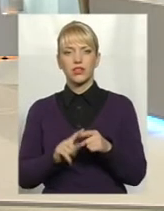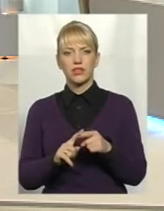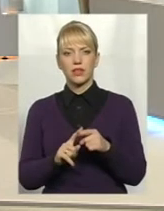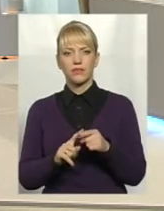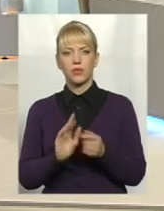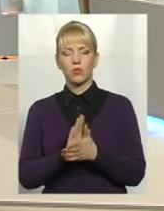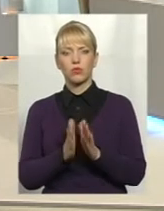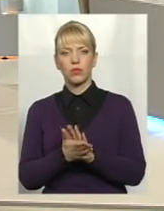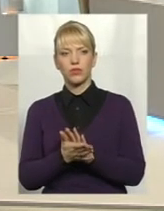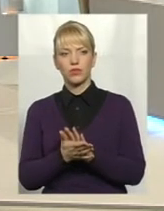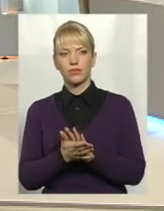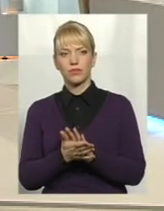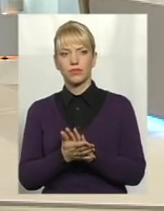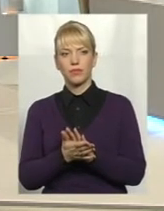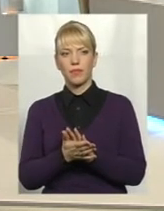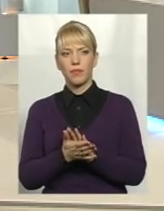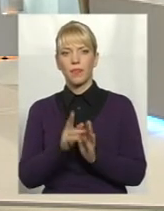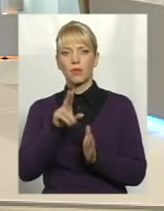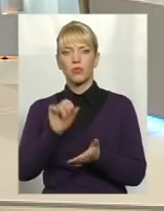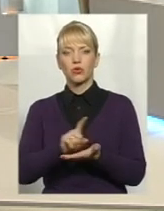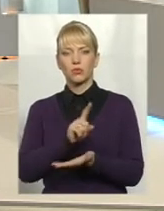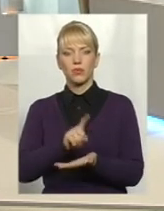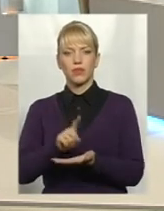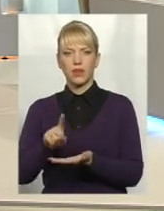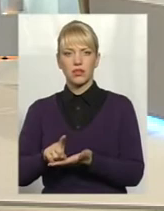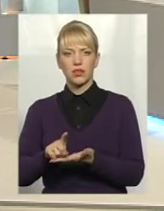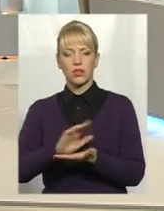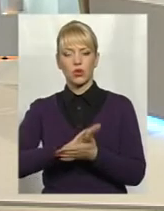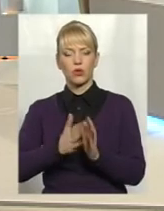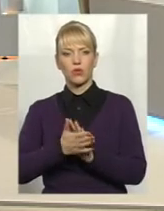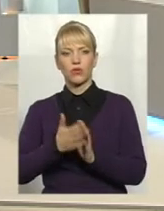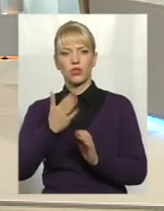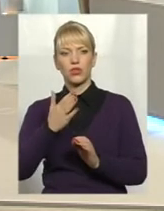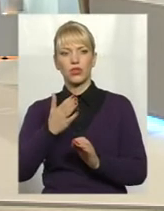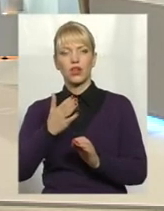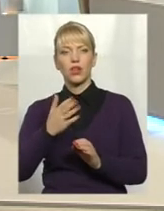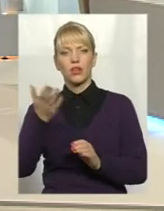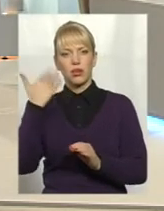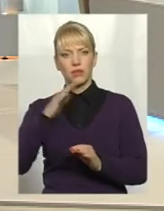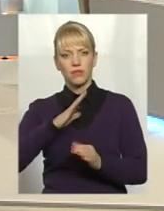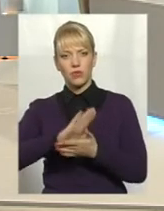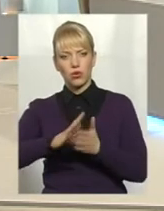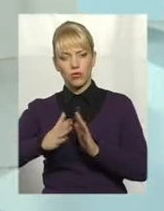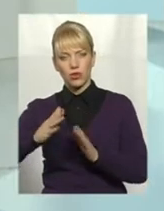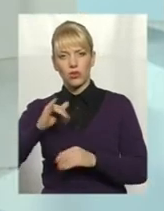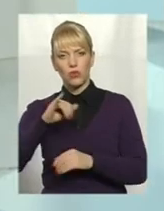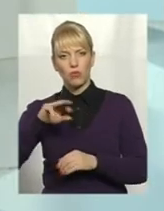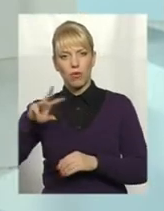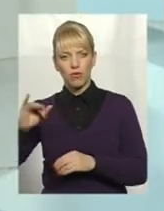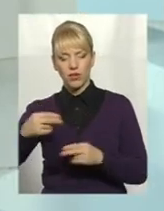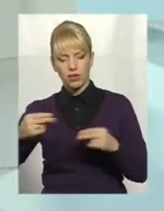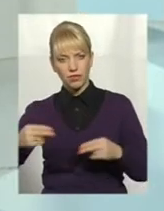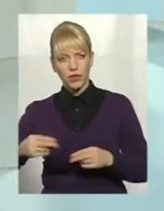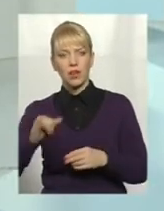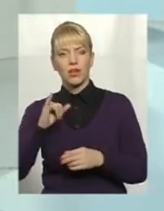умови по зобов'язаннях, договорні умови. І всім, хто